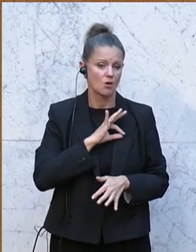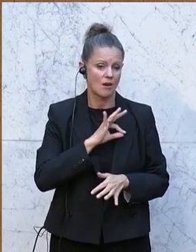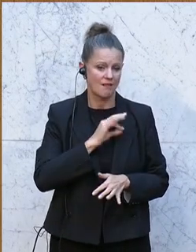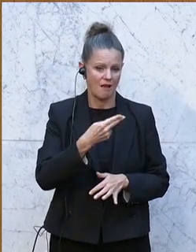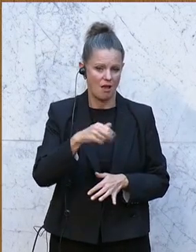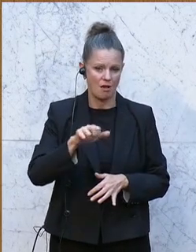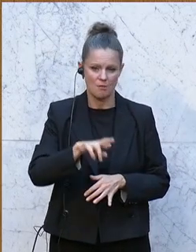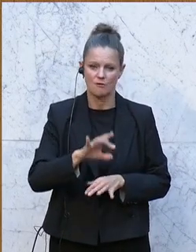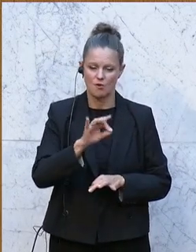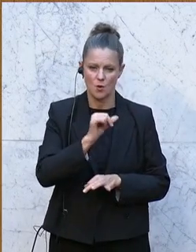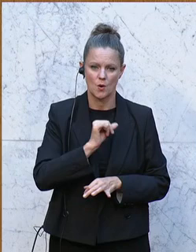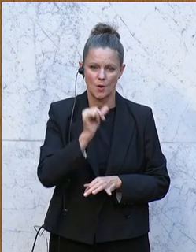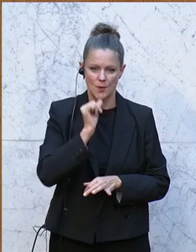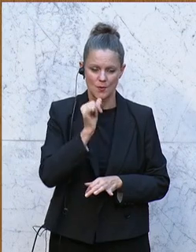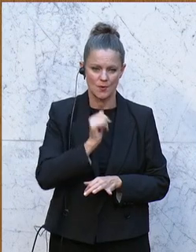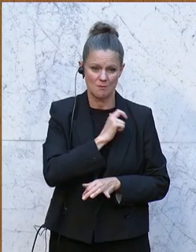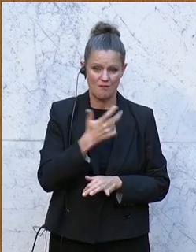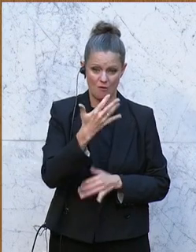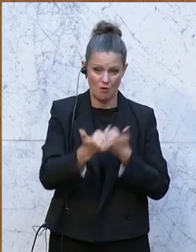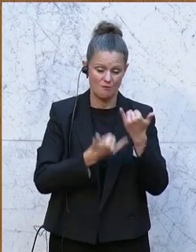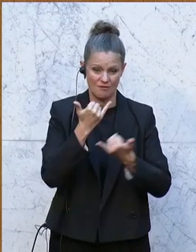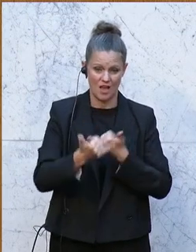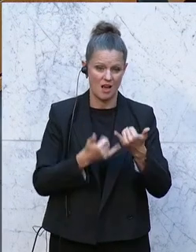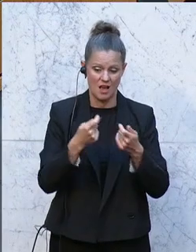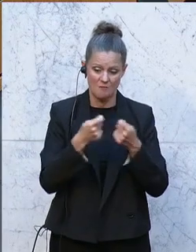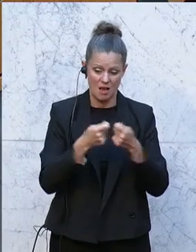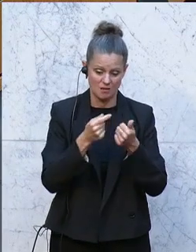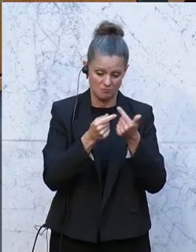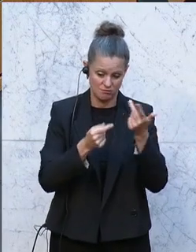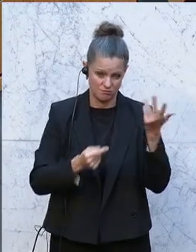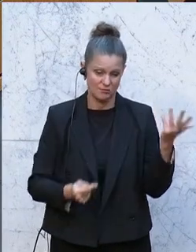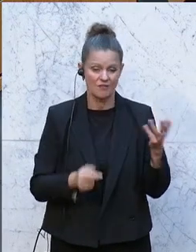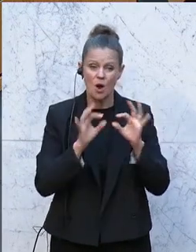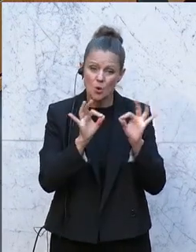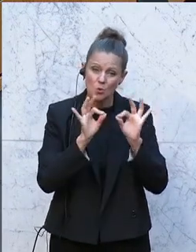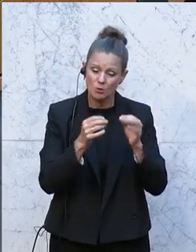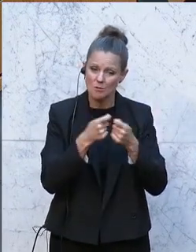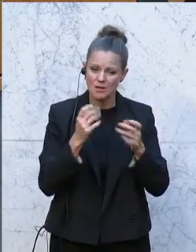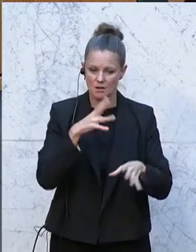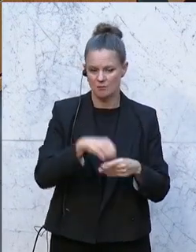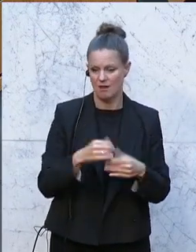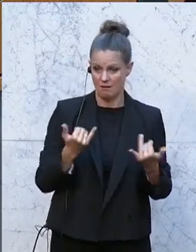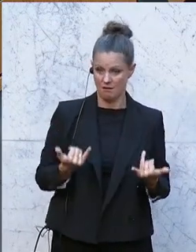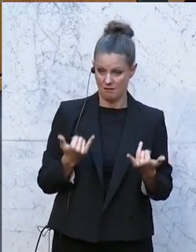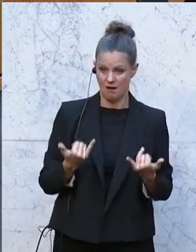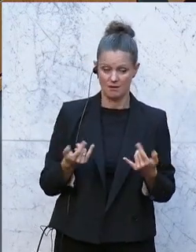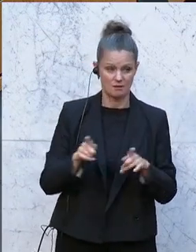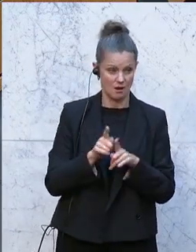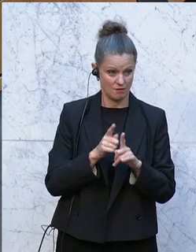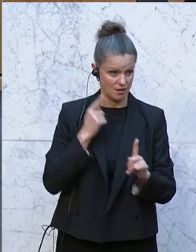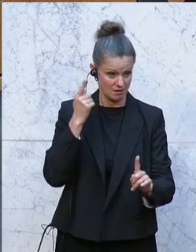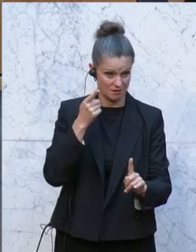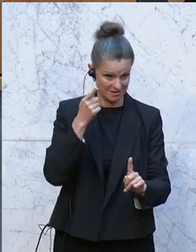für die Grünen, nach fünf Jahren mit den Maßnahmen, die Sie gesetzt haben, wo Gute dabei waren, sind wir damit auf dem